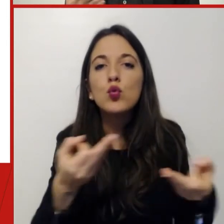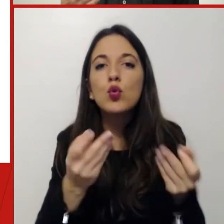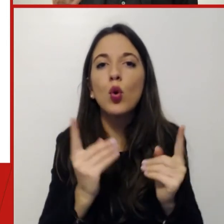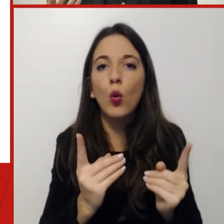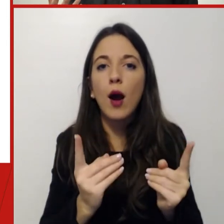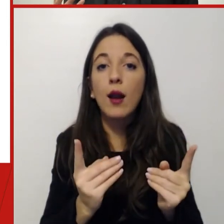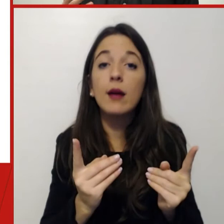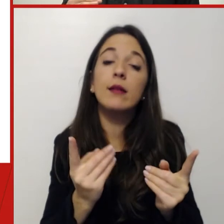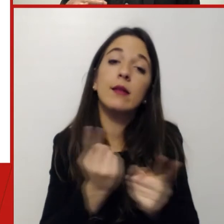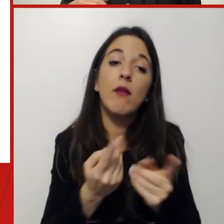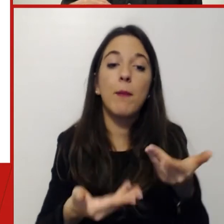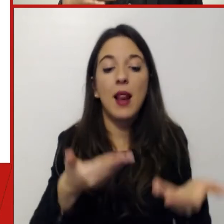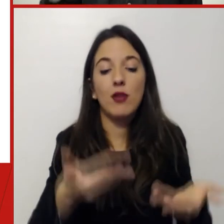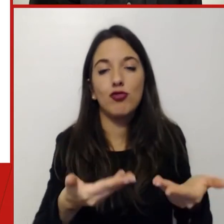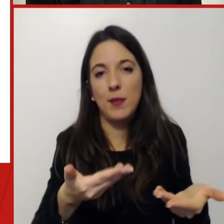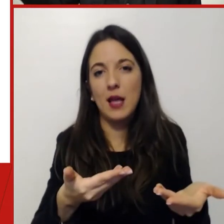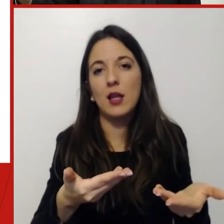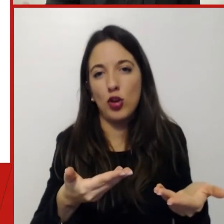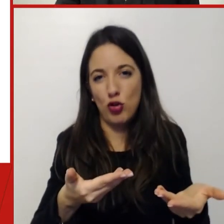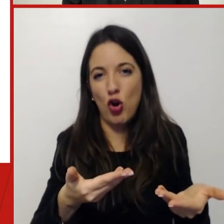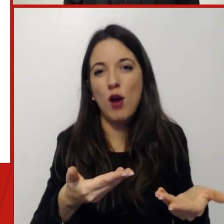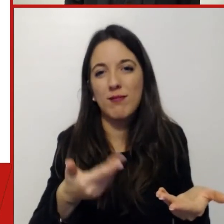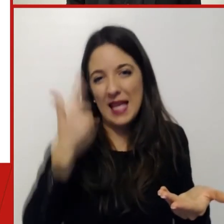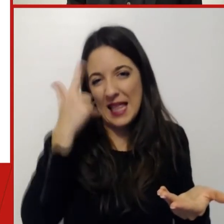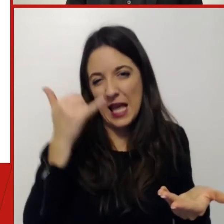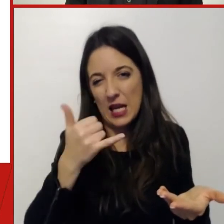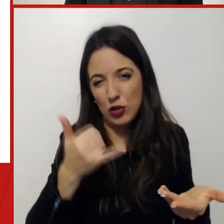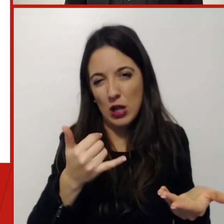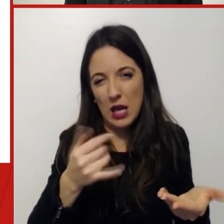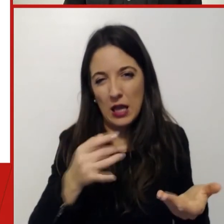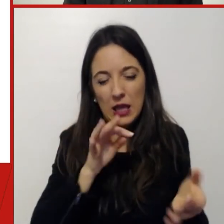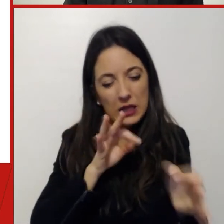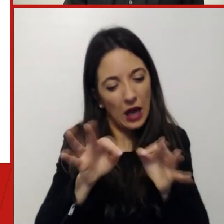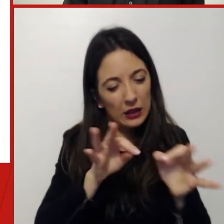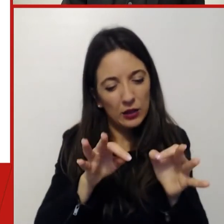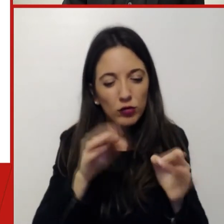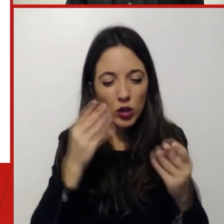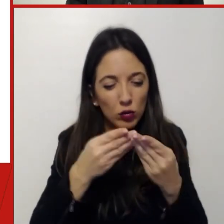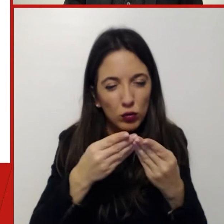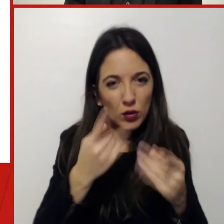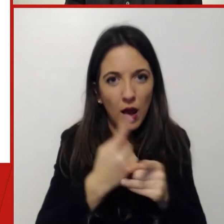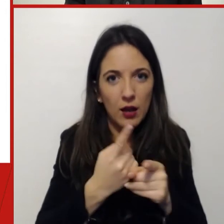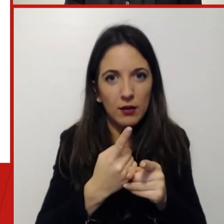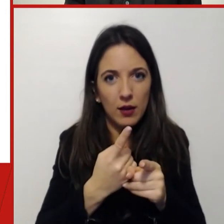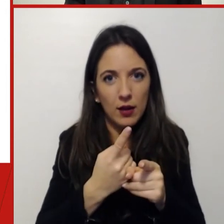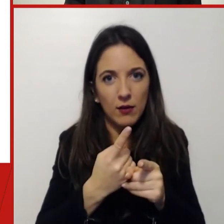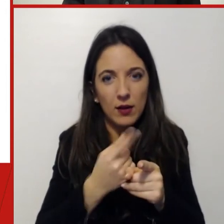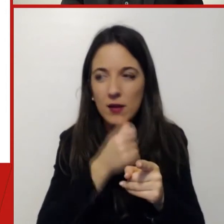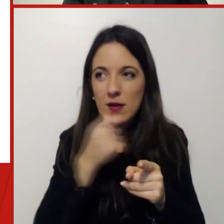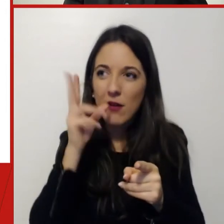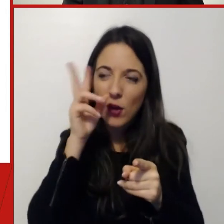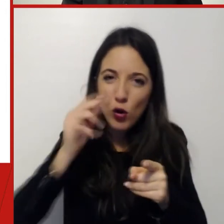Beh, deve essere un bilanciamento intelligente che tiene conto quindi di quella che è di quelle che sono le condizioni al contorno, quindi ciò che è